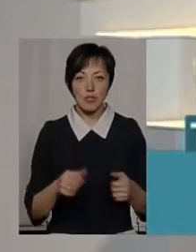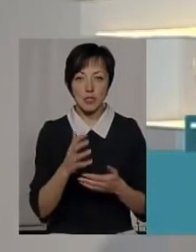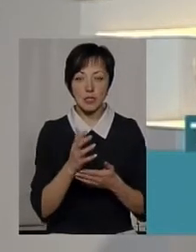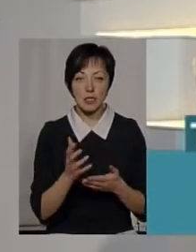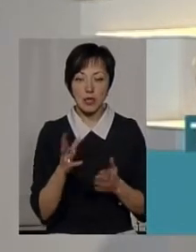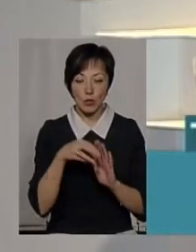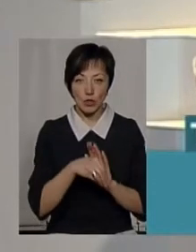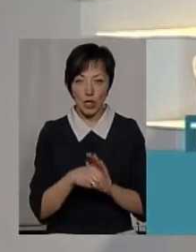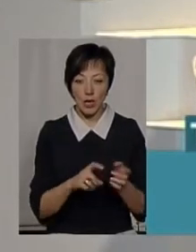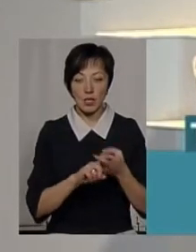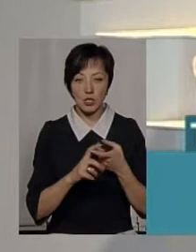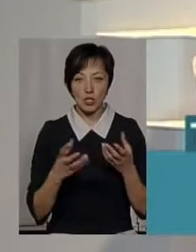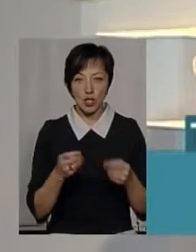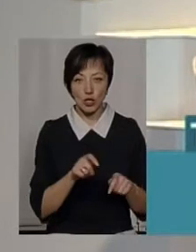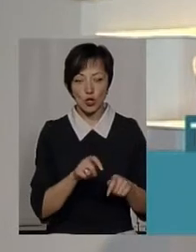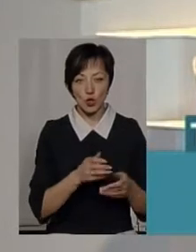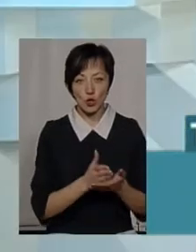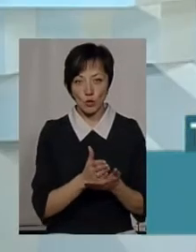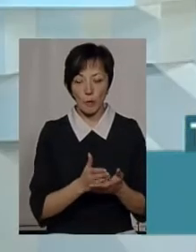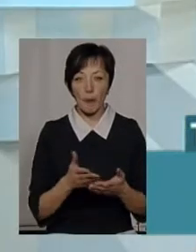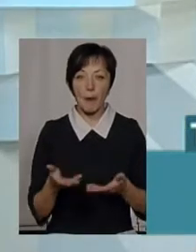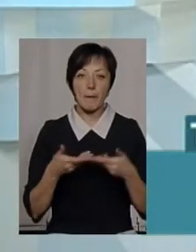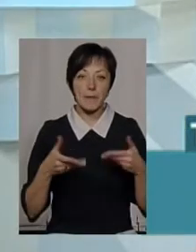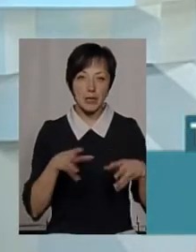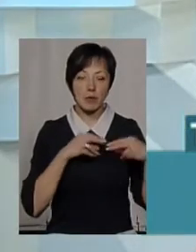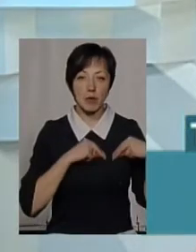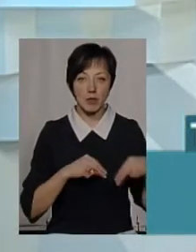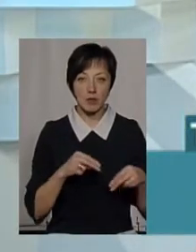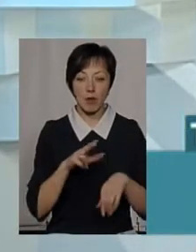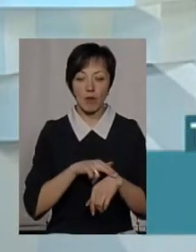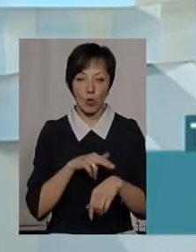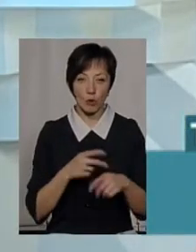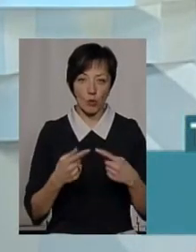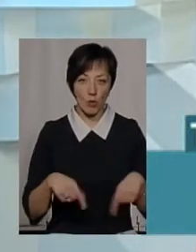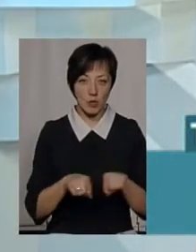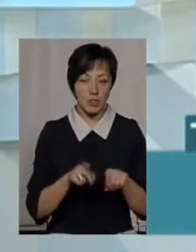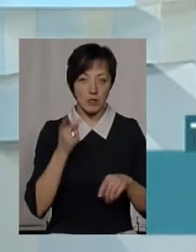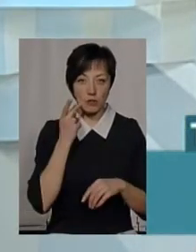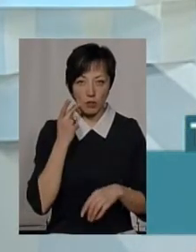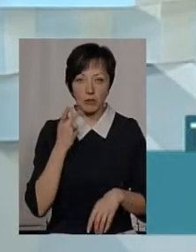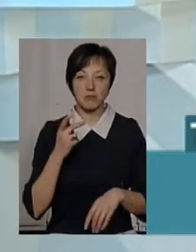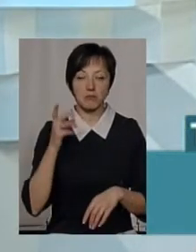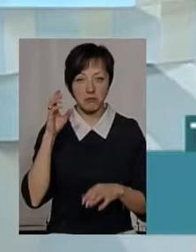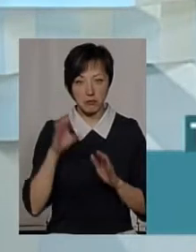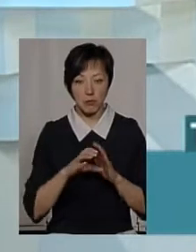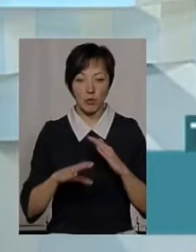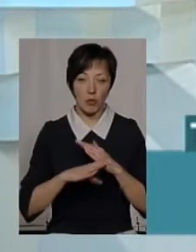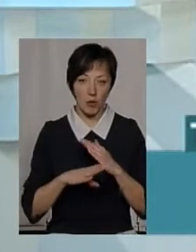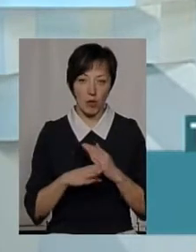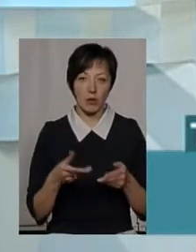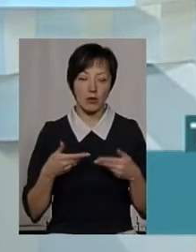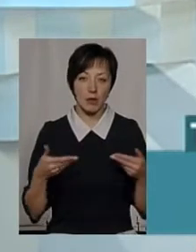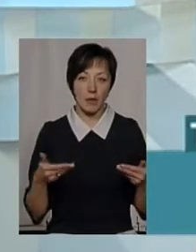залучаєте ще якісь служби для того, щоб це контролювати? Ми співпрацюємо досить активно з правоохоронними органами, завжди відгукаються, завжди нам